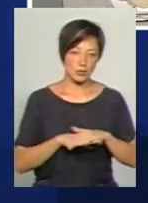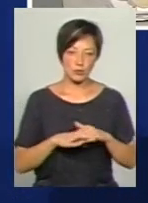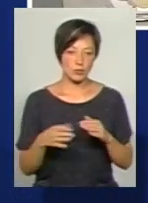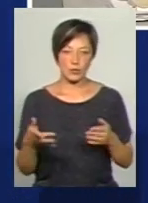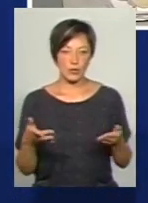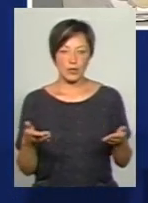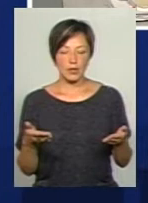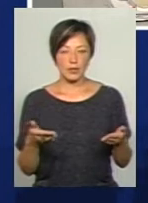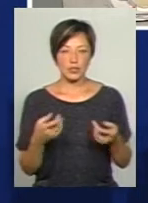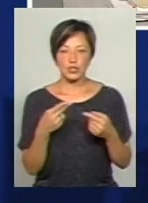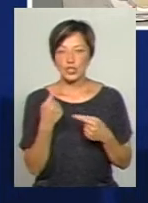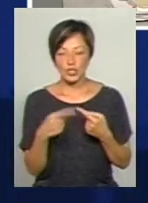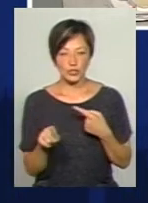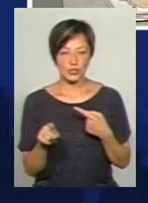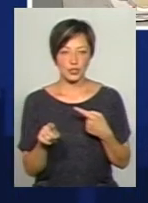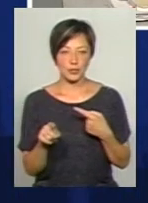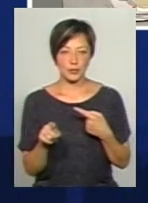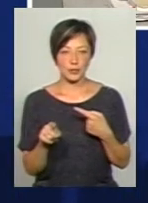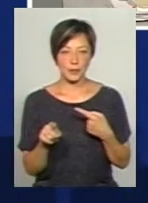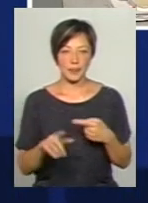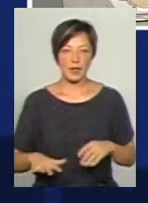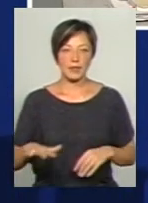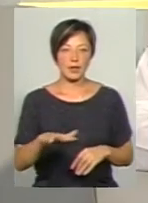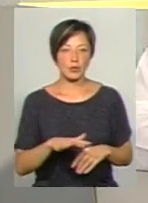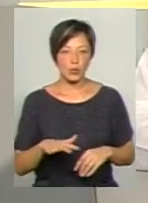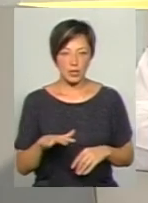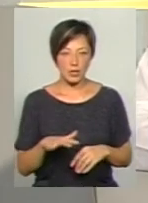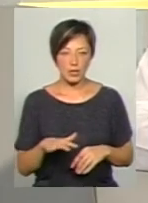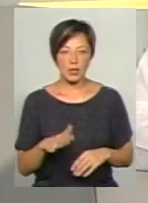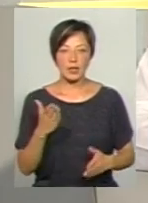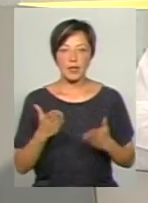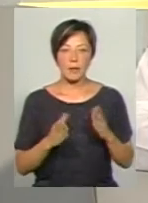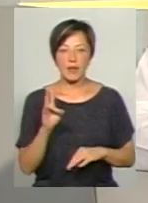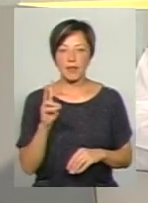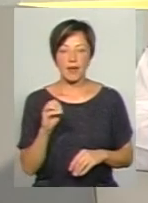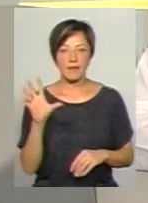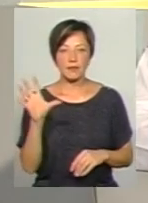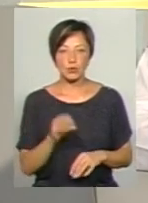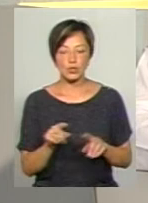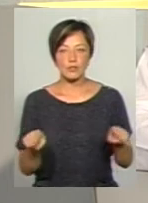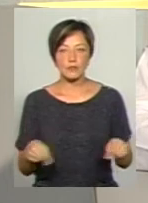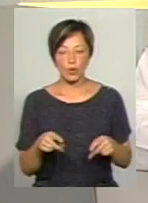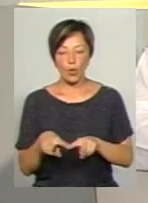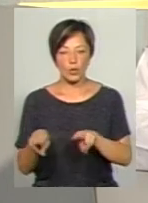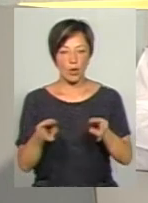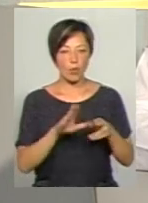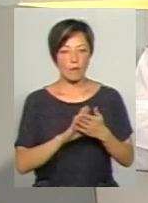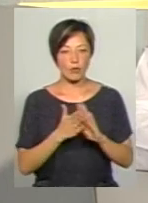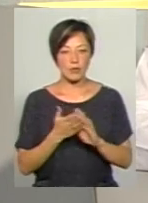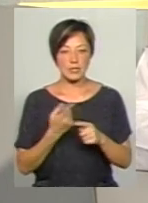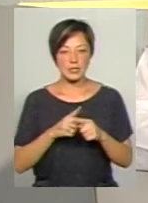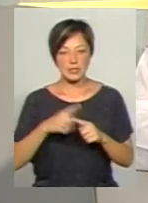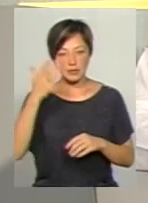інших територіях. Напевно, не всюди створені однакові умови, щоб ці